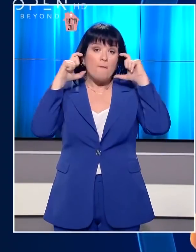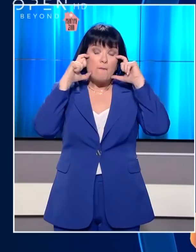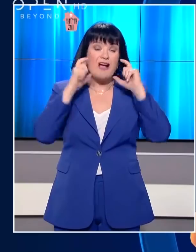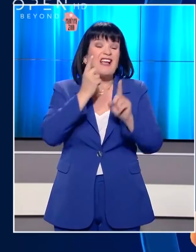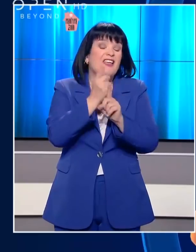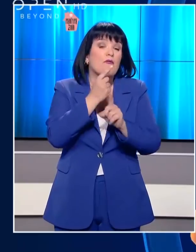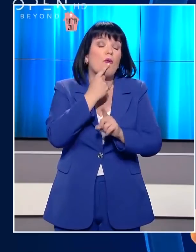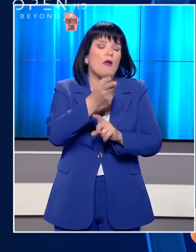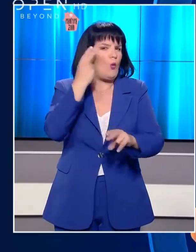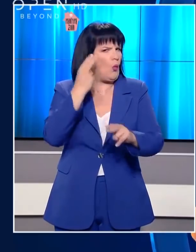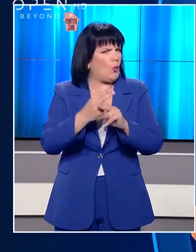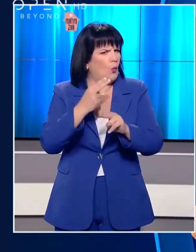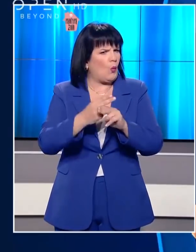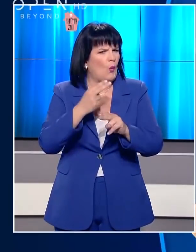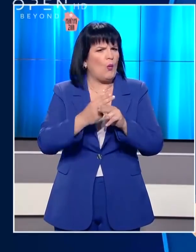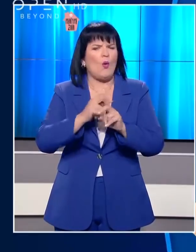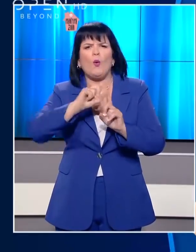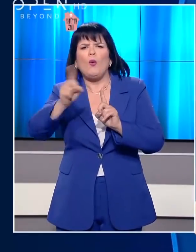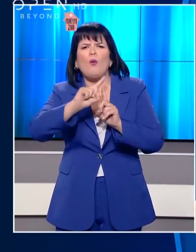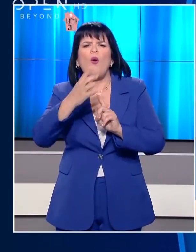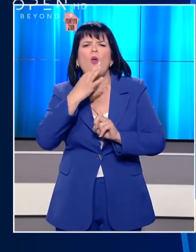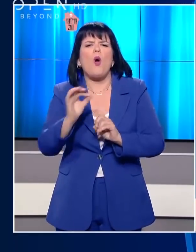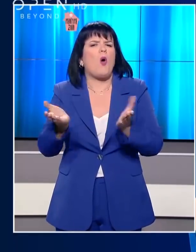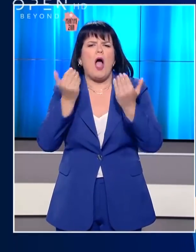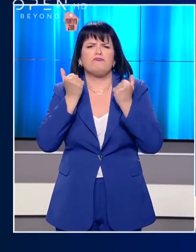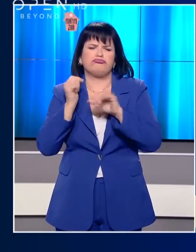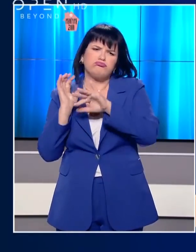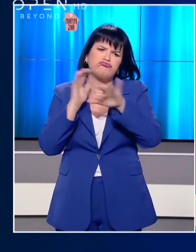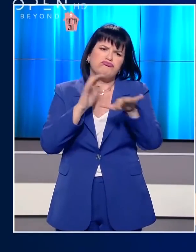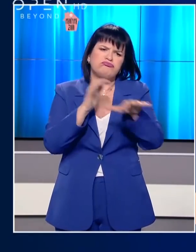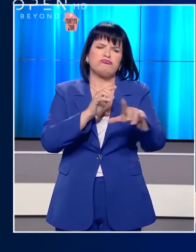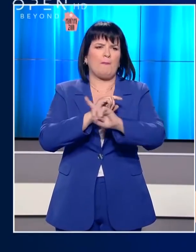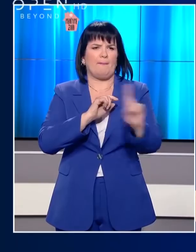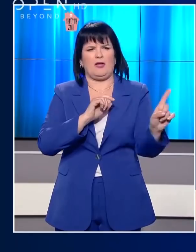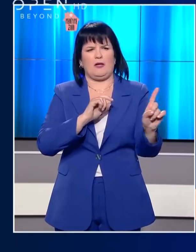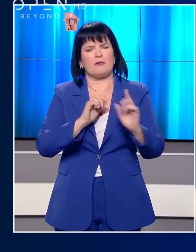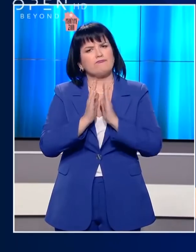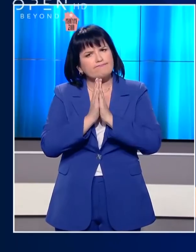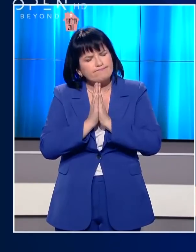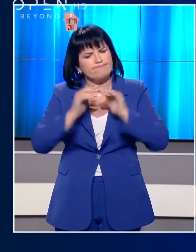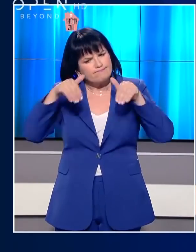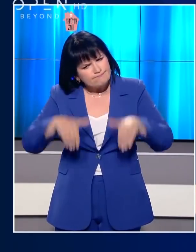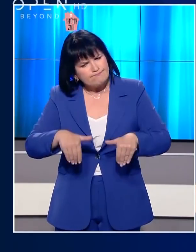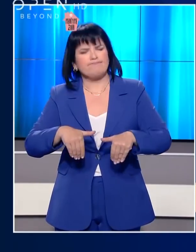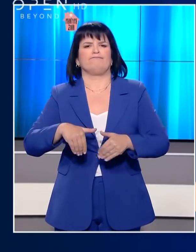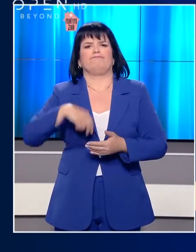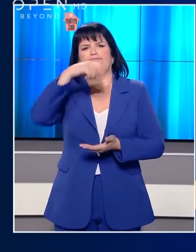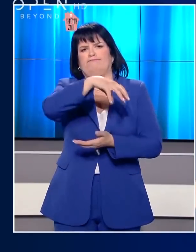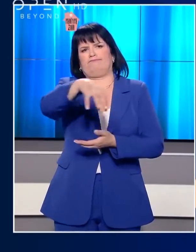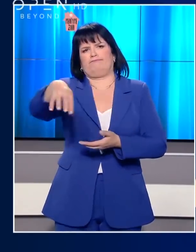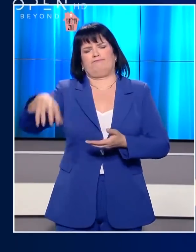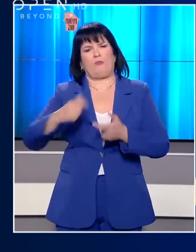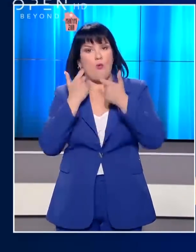ειδικοί τονίζουν την σημασία της αποφυγής των άσκοπων μετακινήσεων και του συνοστισμού, της ευλαβικής στήρισης των μέτρων υγιεινής και της επαγρύπνησης,